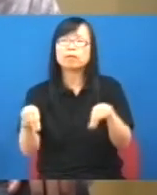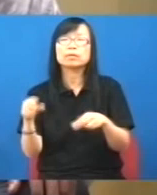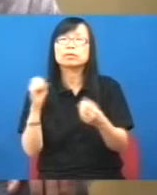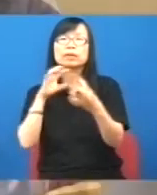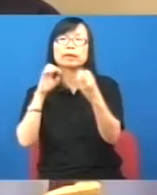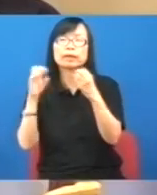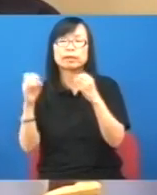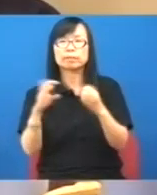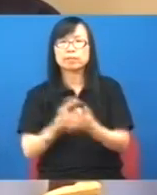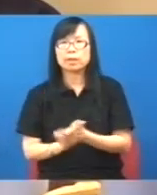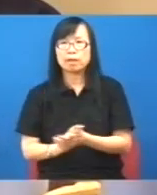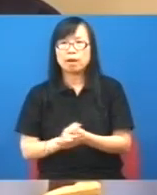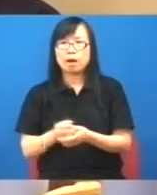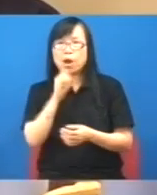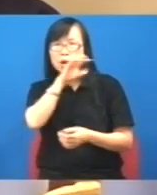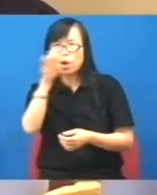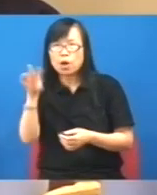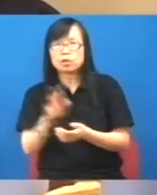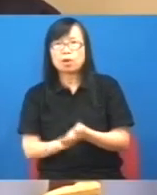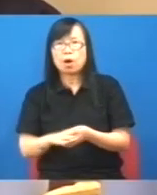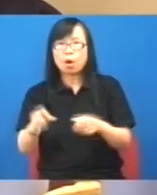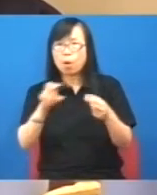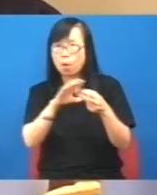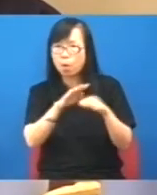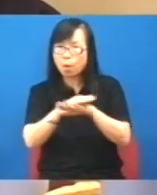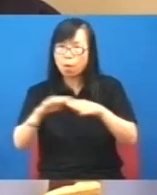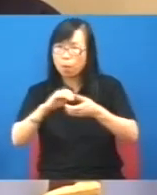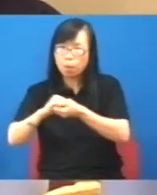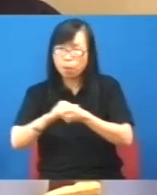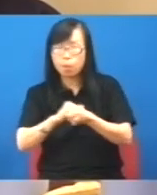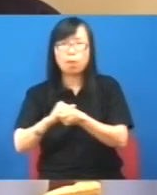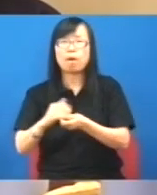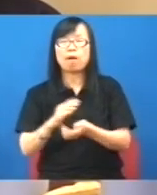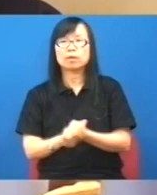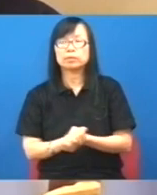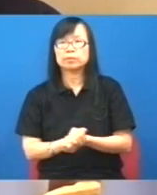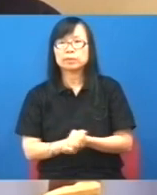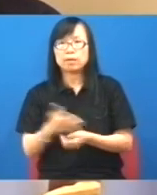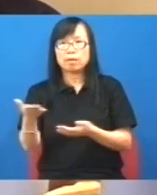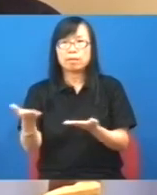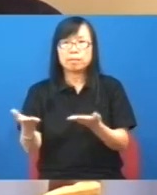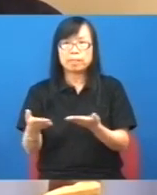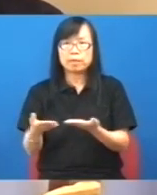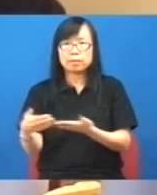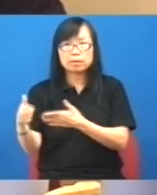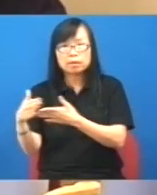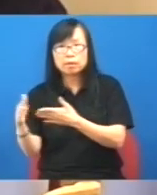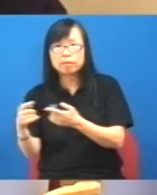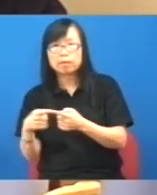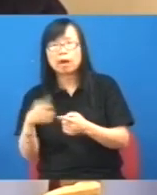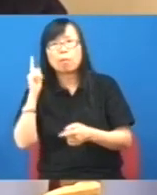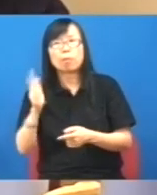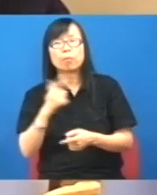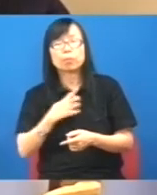這樣提倡和諧提倡不要爭論那些被人騎著那隻馬被人不斷鞭的隻馬當然是說痛